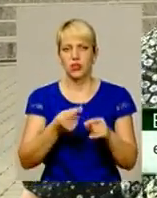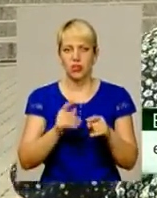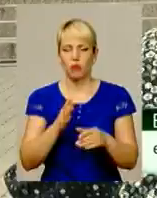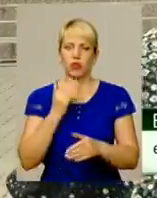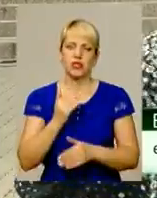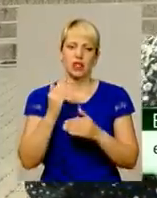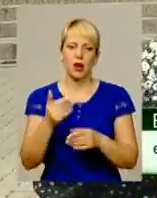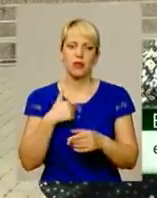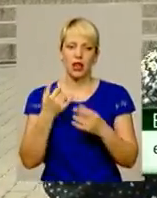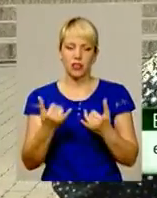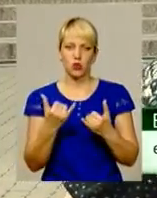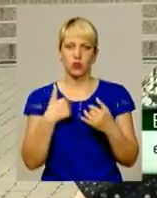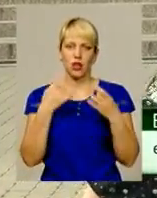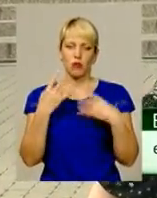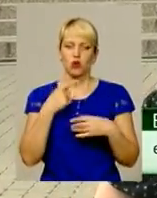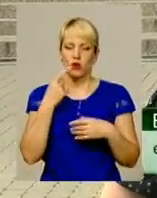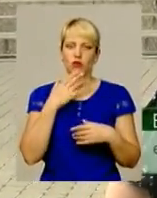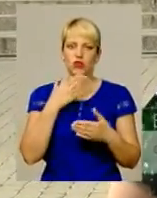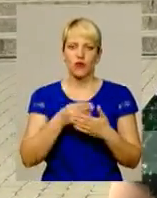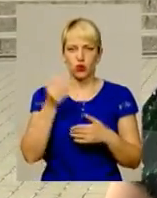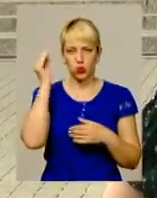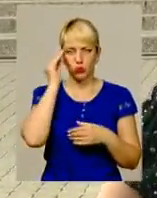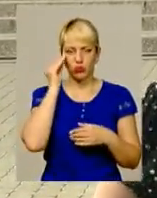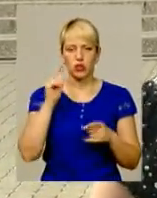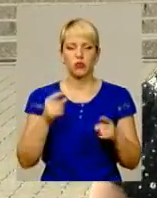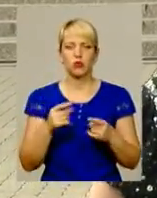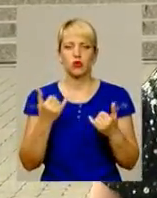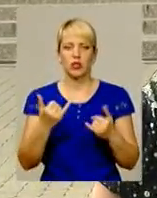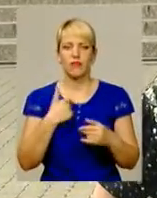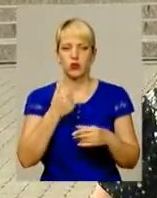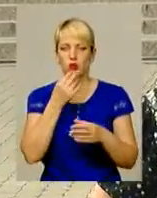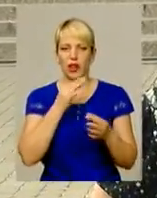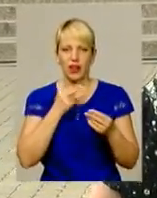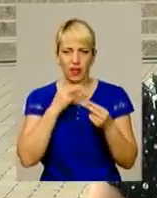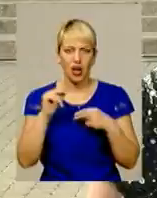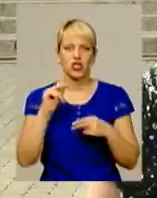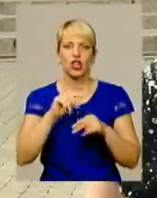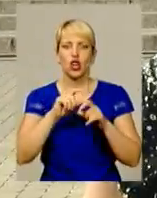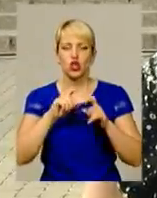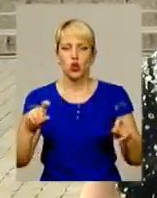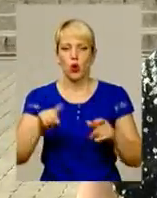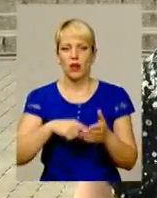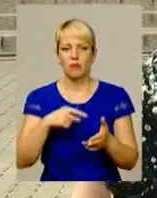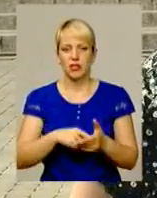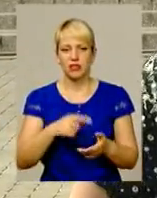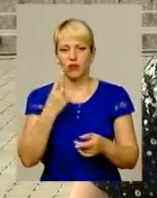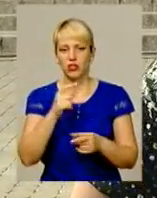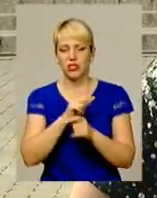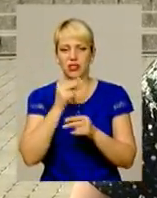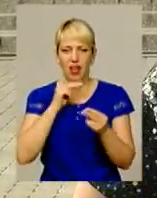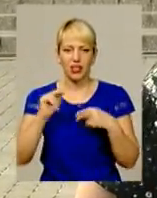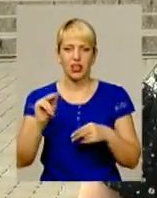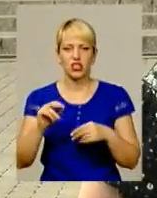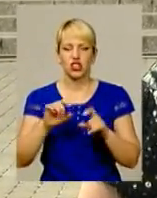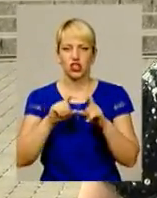закит. А сьогодні я просто кажу свої думки, тому що я сьогодні в найкращій школі міста, в одній з найкращих шкіл